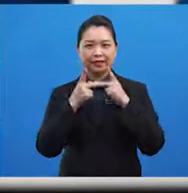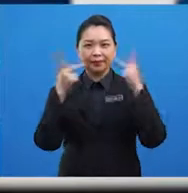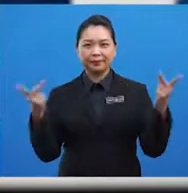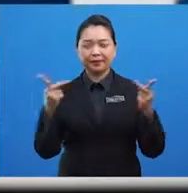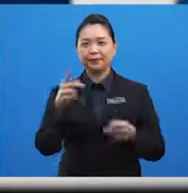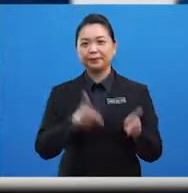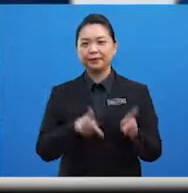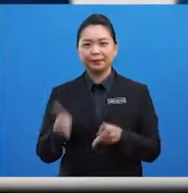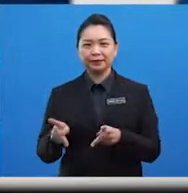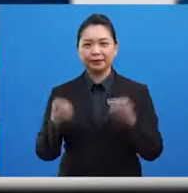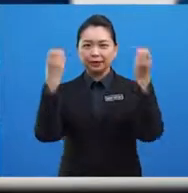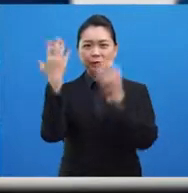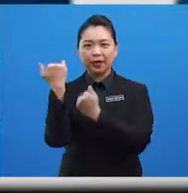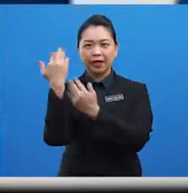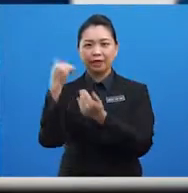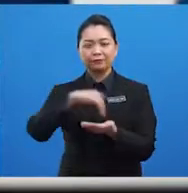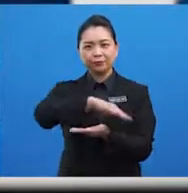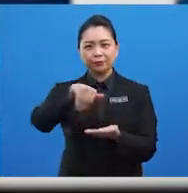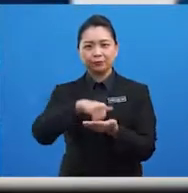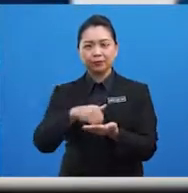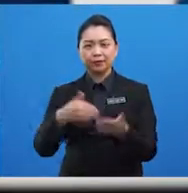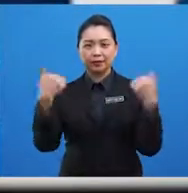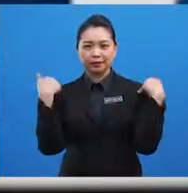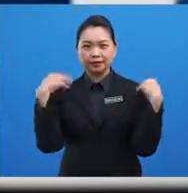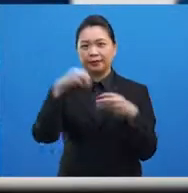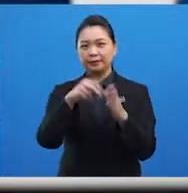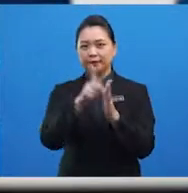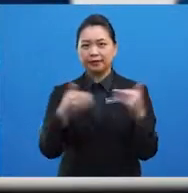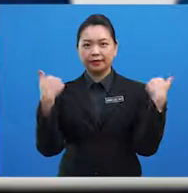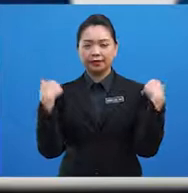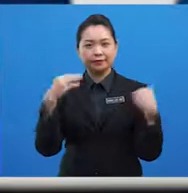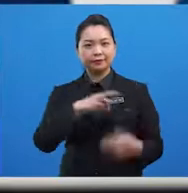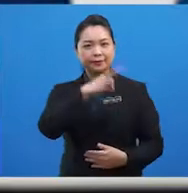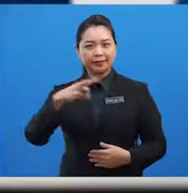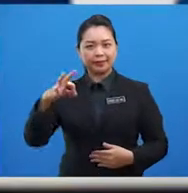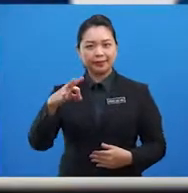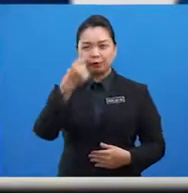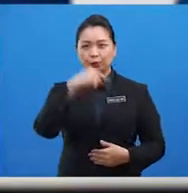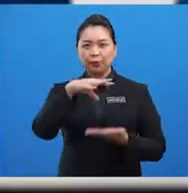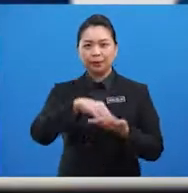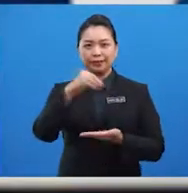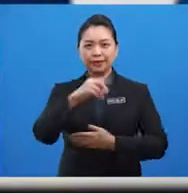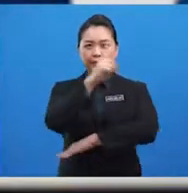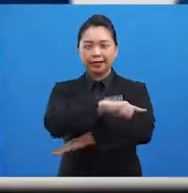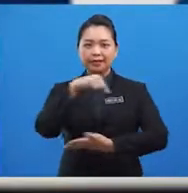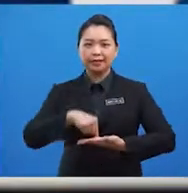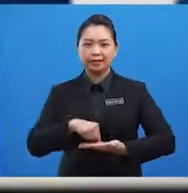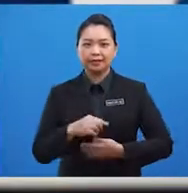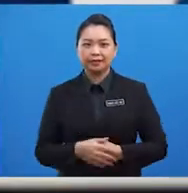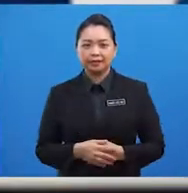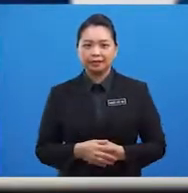Terima kerana menonton!